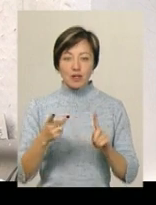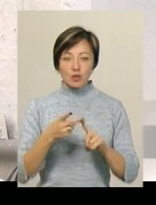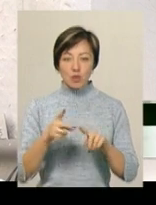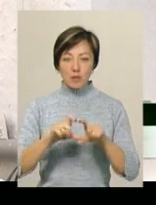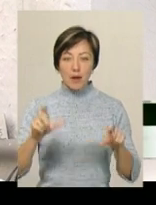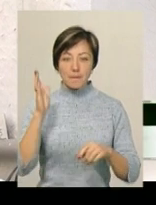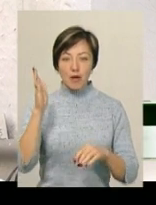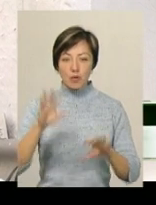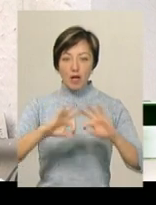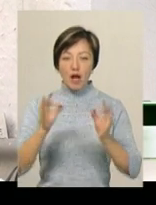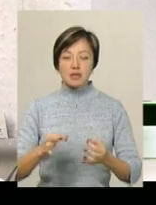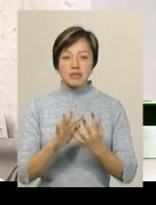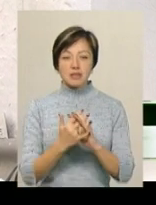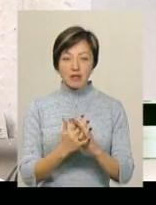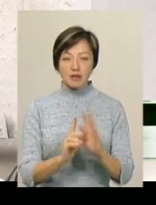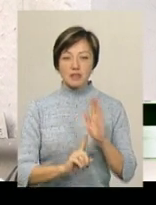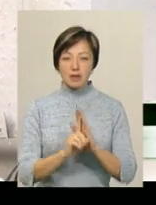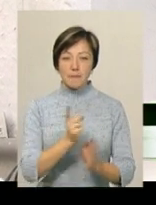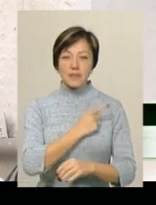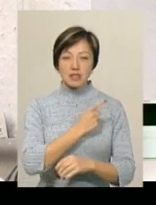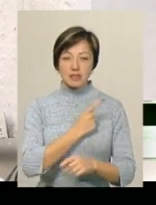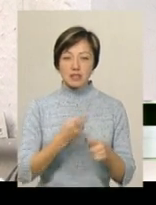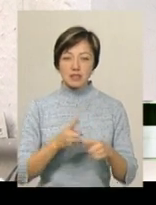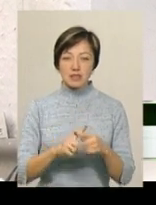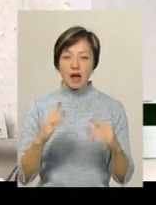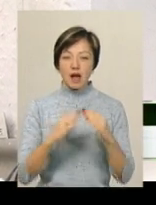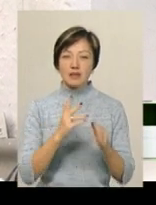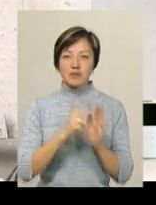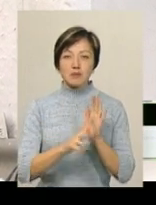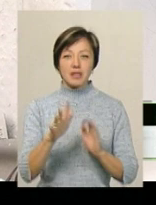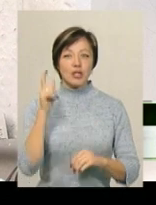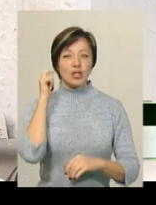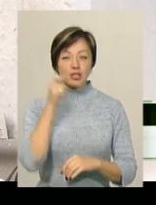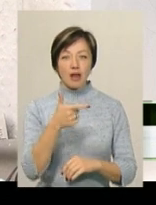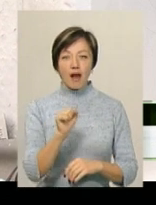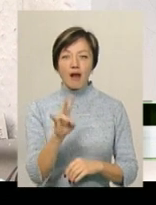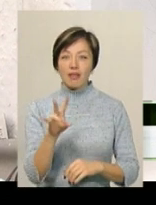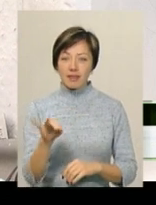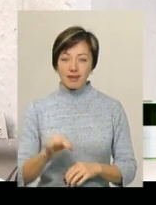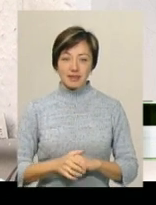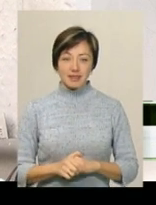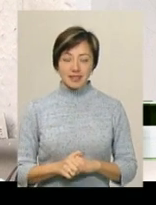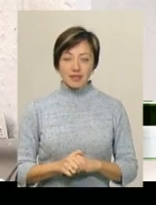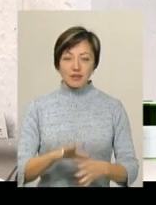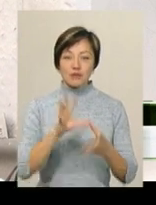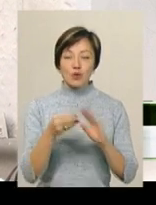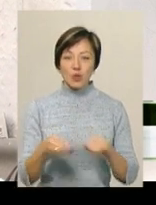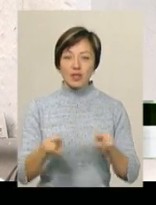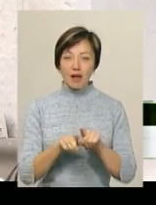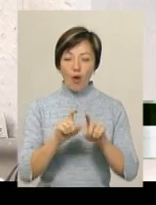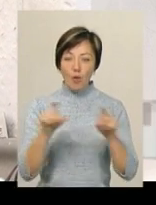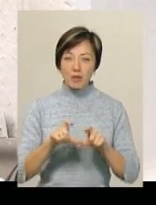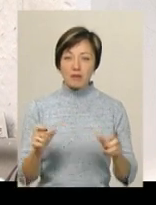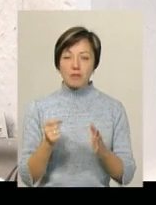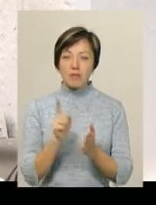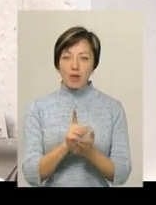майбутнього арт-села, за який взялися майстри – це хата 85-річної Ганни Наскалової. Всього ж таких об'єктів має